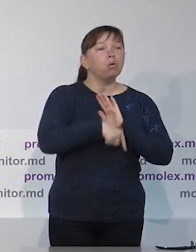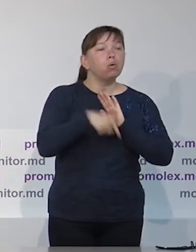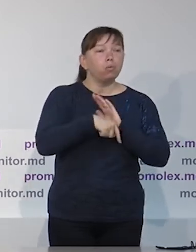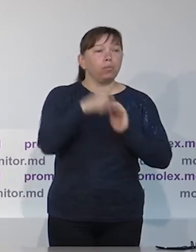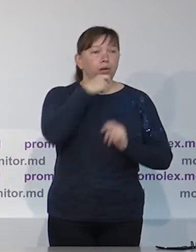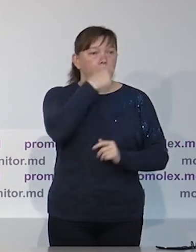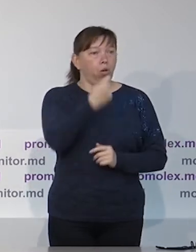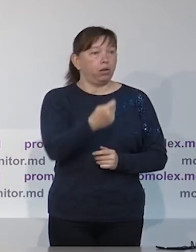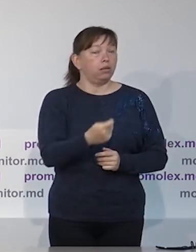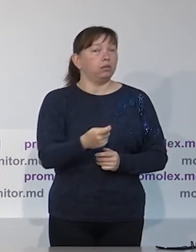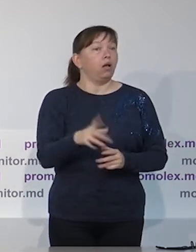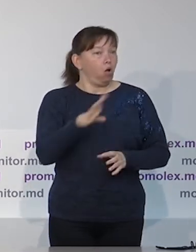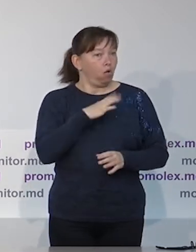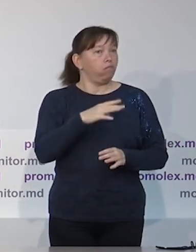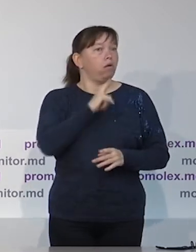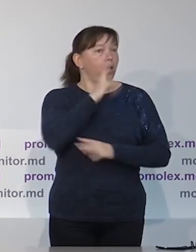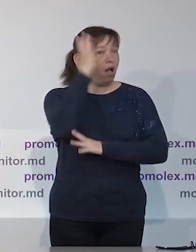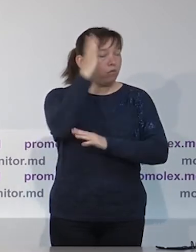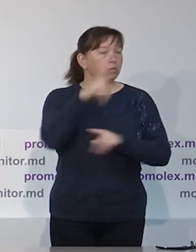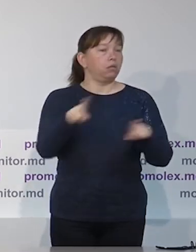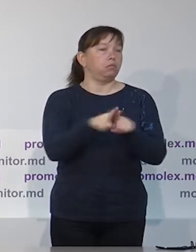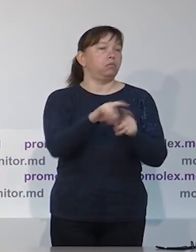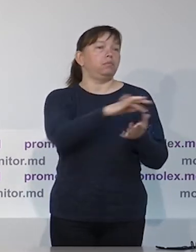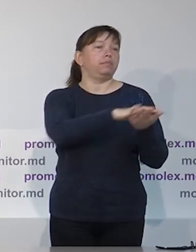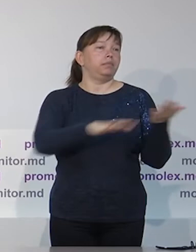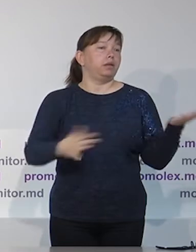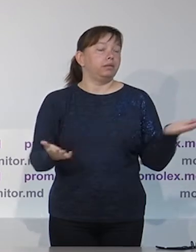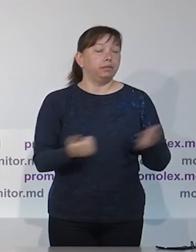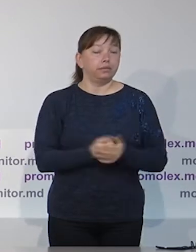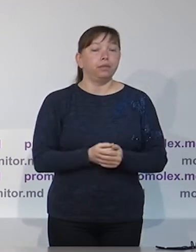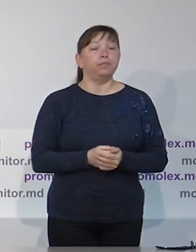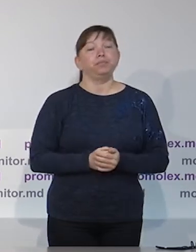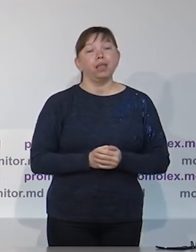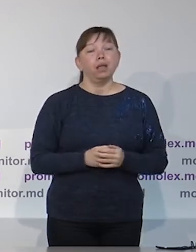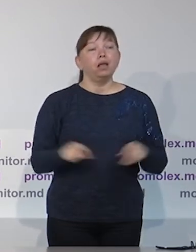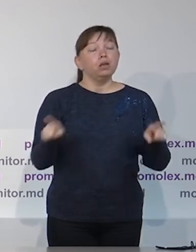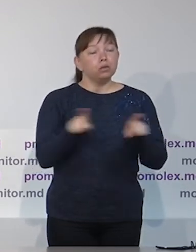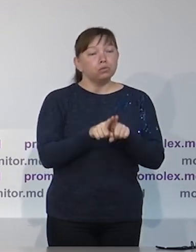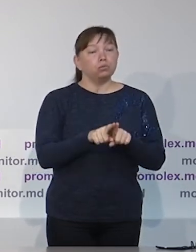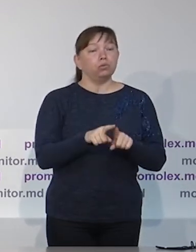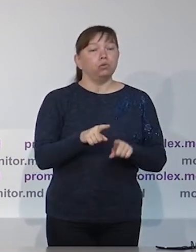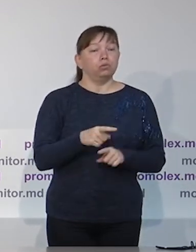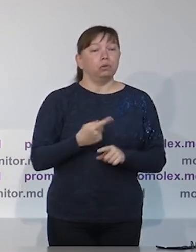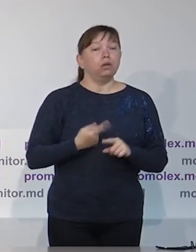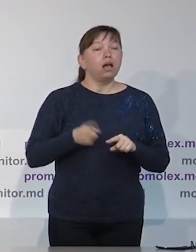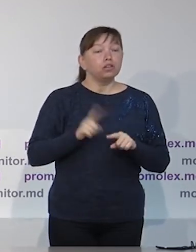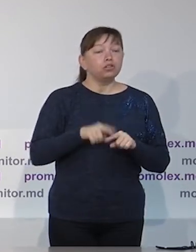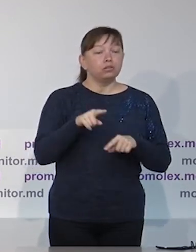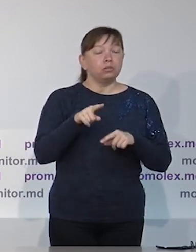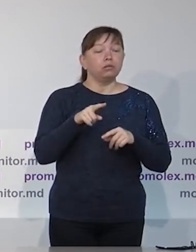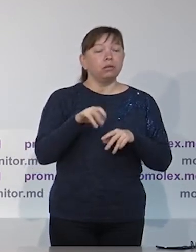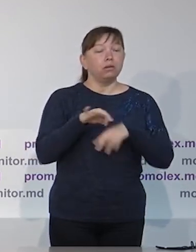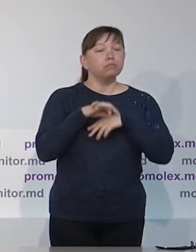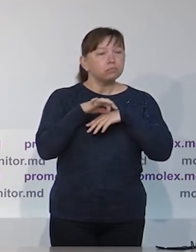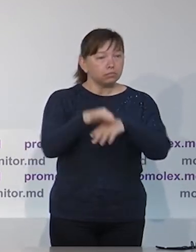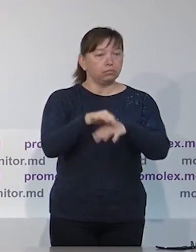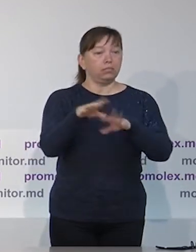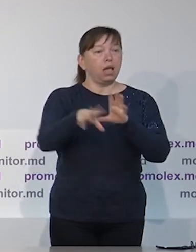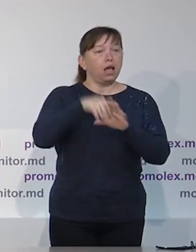парламент вышел с декларацией, за которую единогласно проголосовали касательно